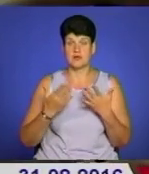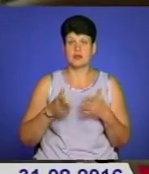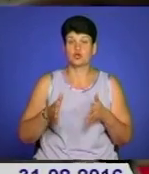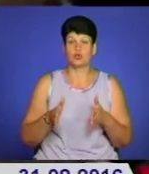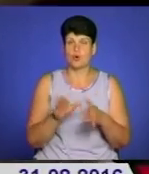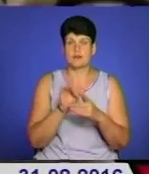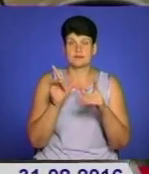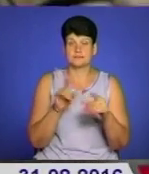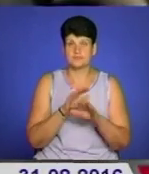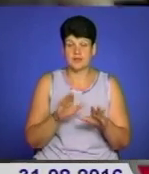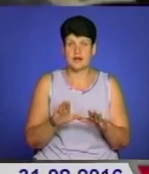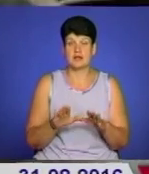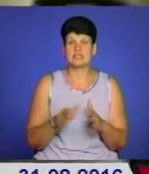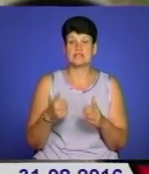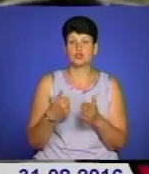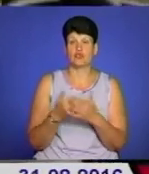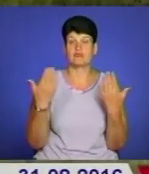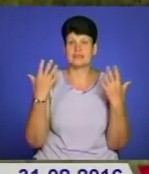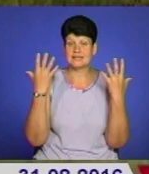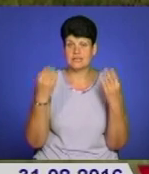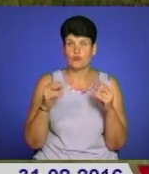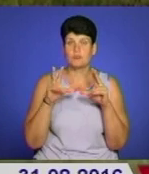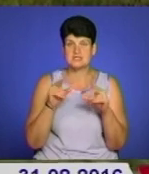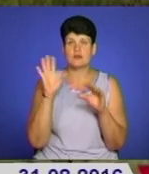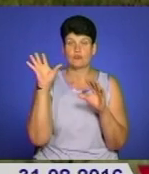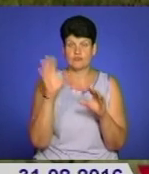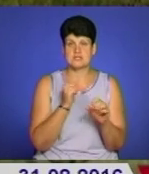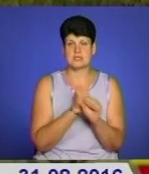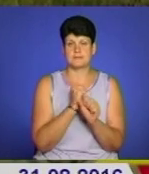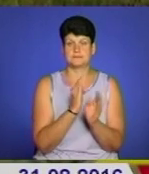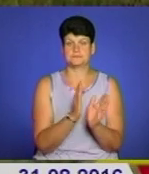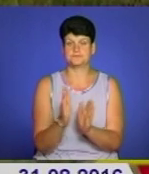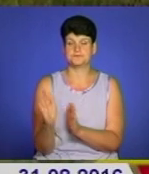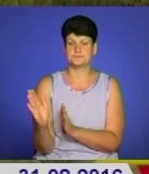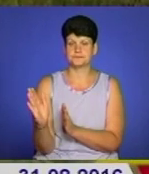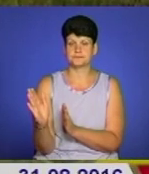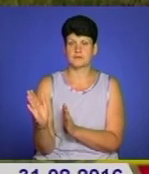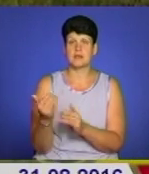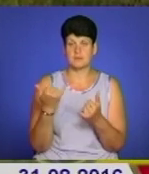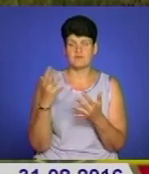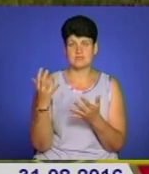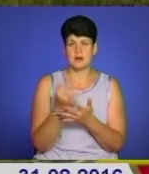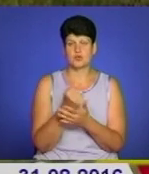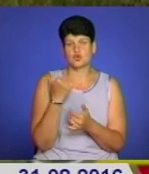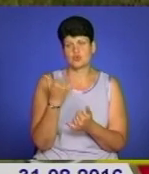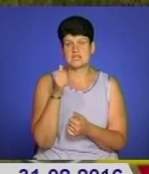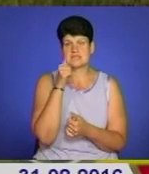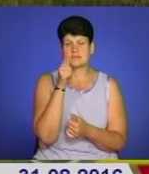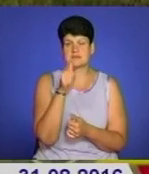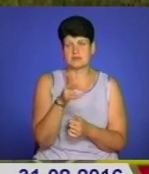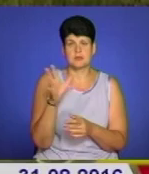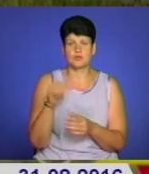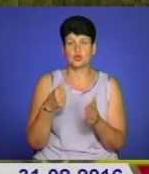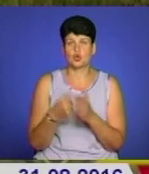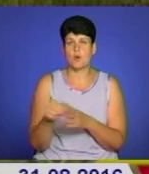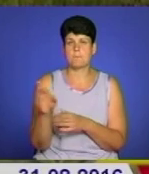вихідних обіцяють все облаштувати. Ми встигаємо, фактично ремонтні роботи будуть проводитися сьогодні, завтра, післязавтра, фактично так, щоб ми до п'ятниці